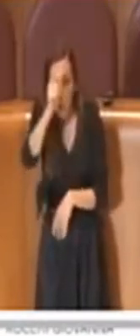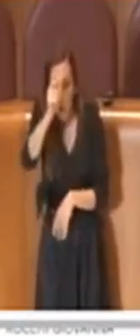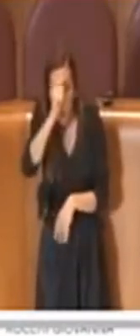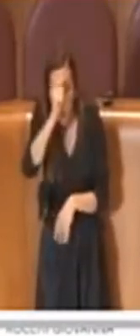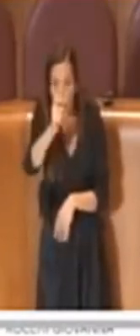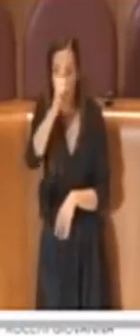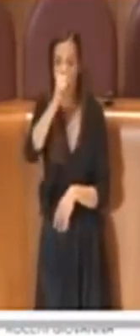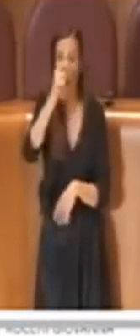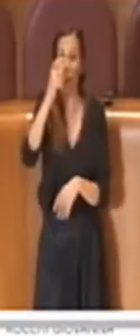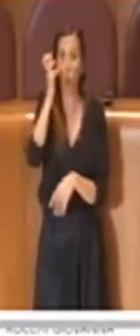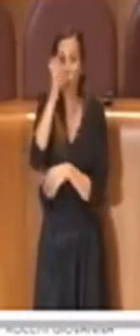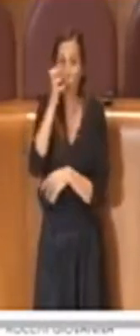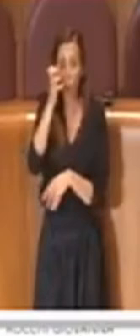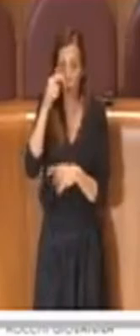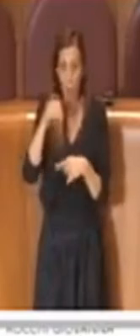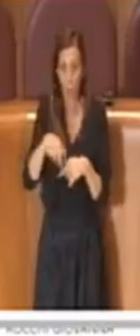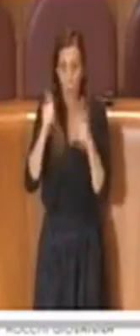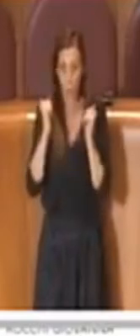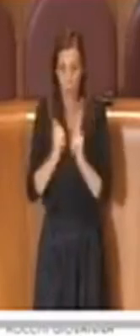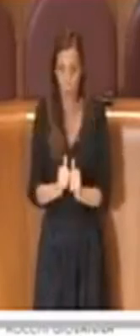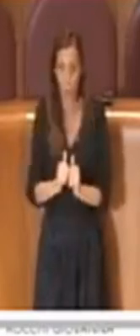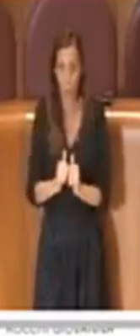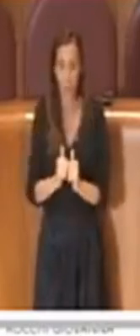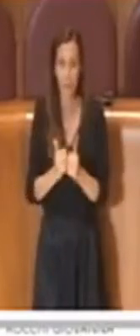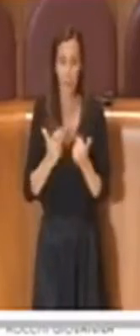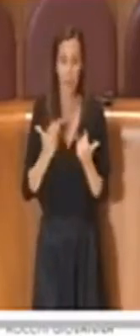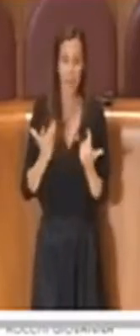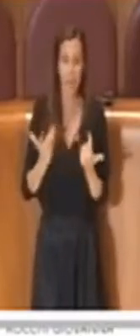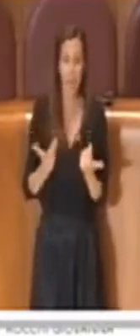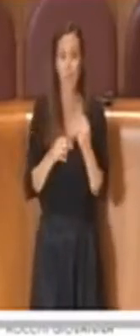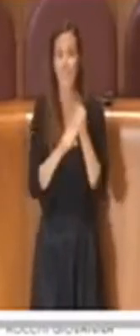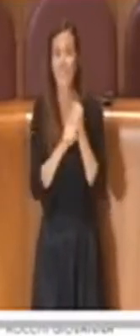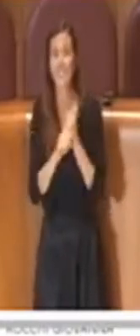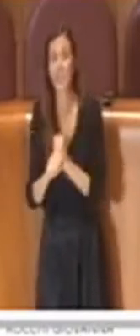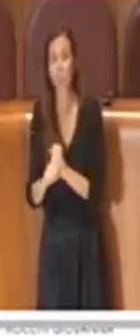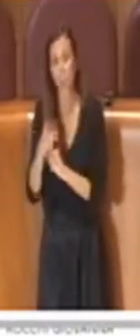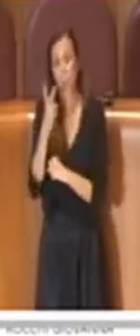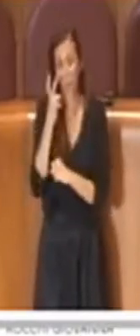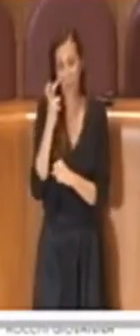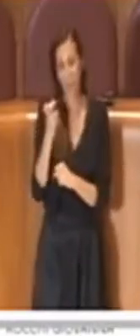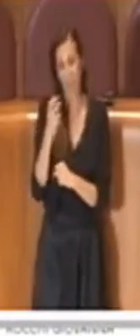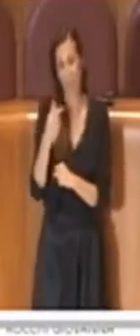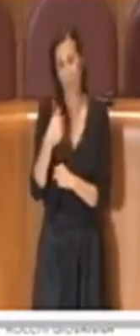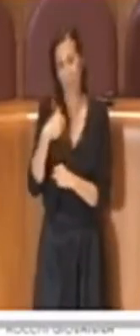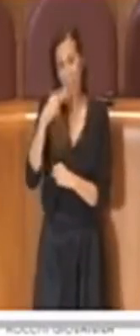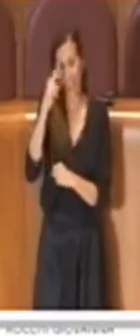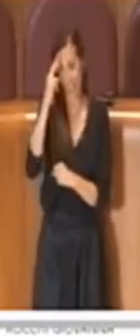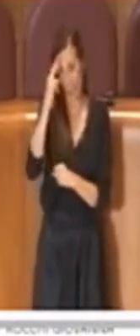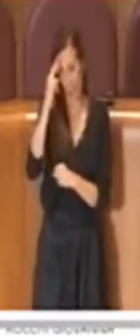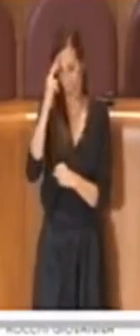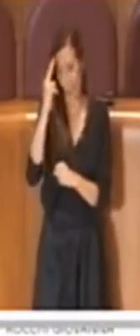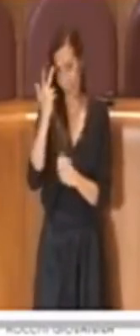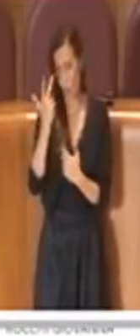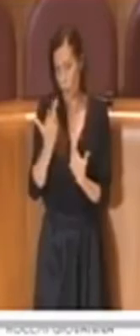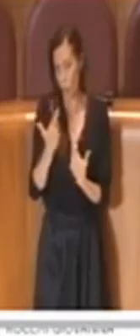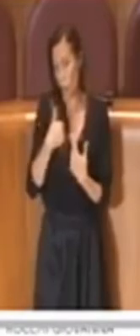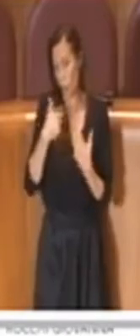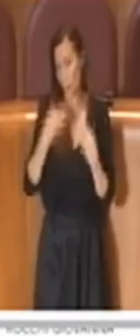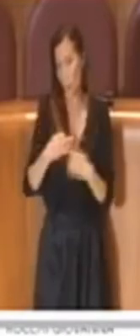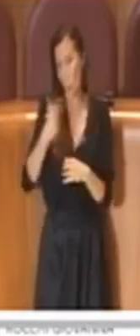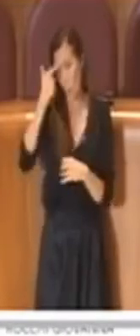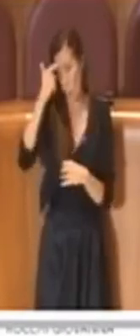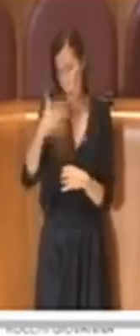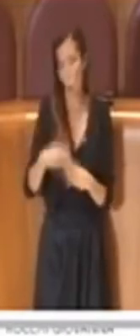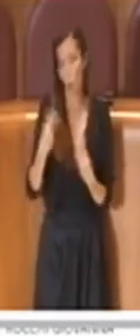della cittadinanza onoraria che appunto è un istituto previsto, ma questo insomma lo ricordo a me stesso perché sono sicuro che